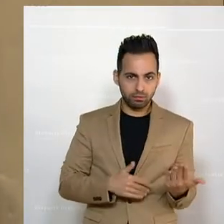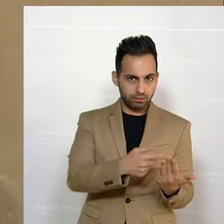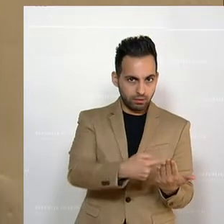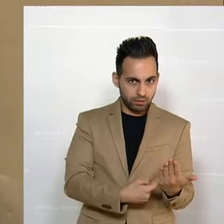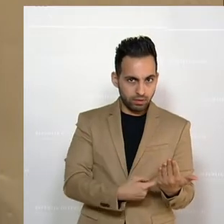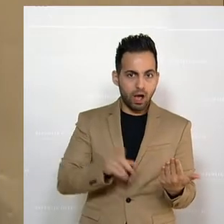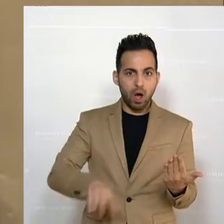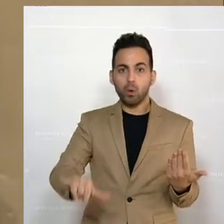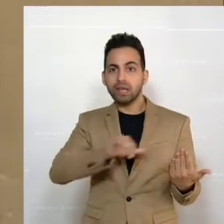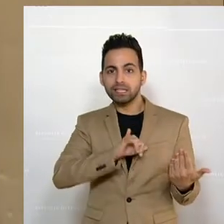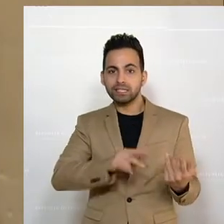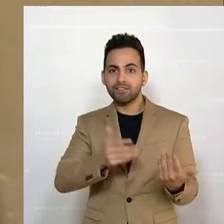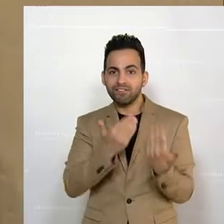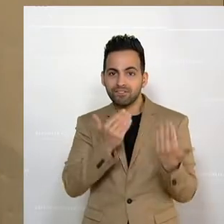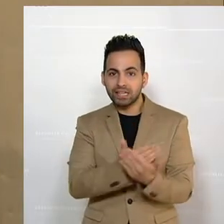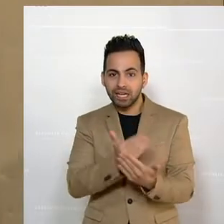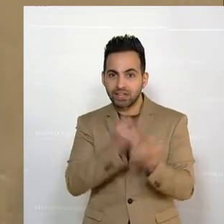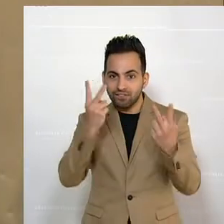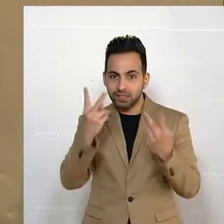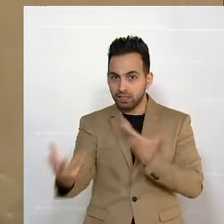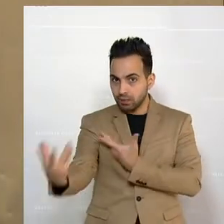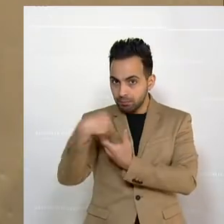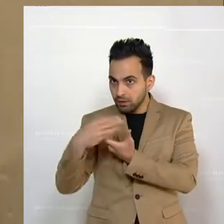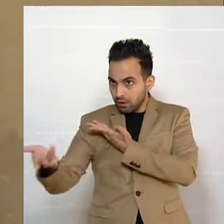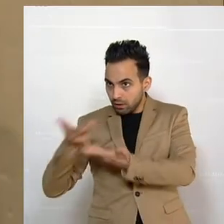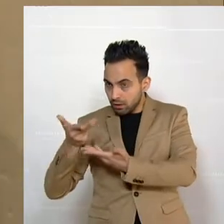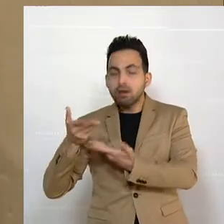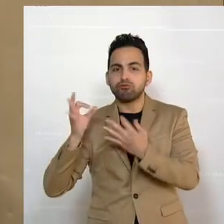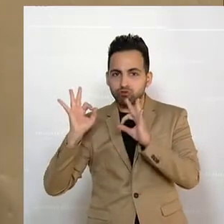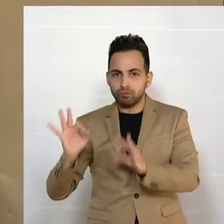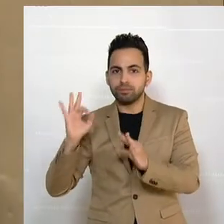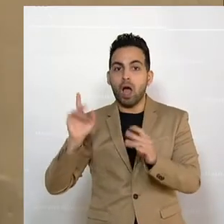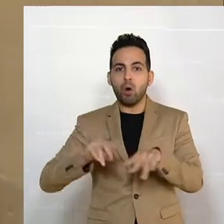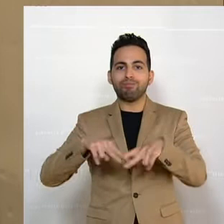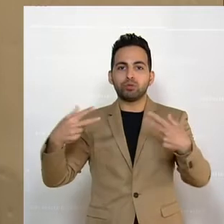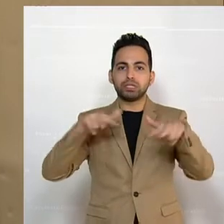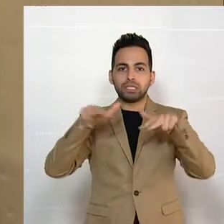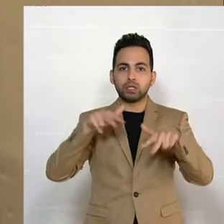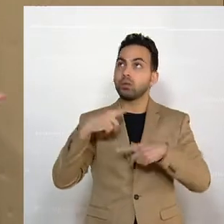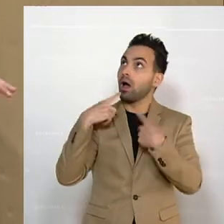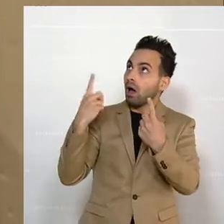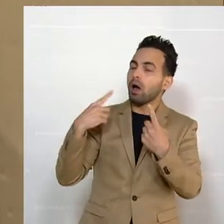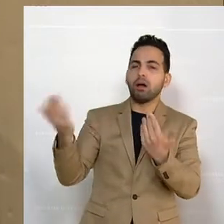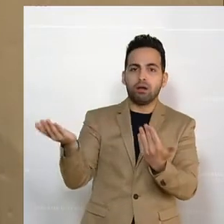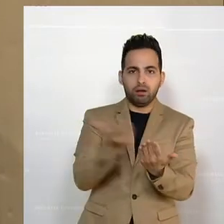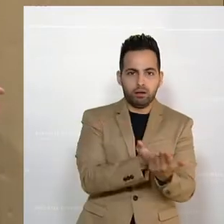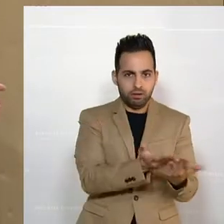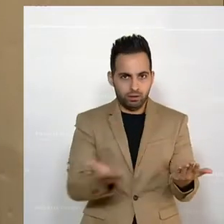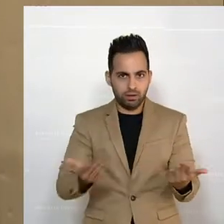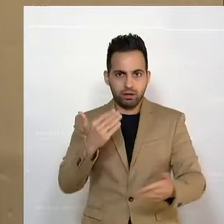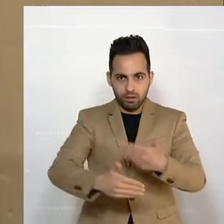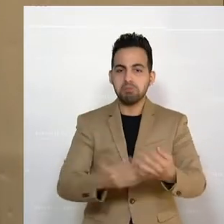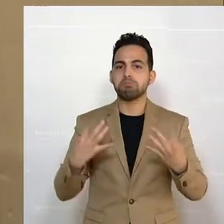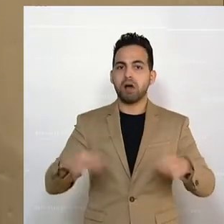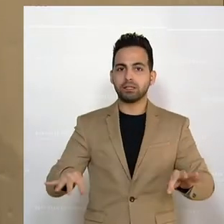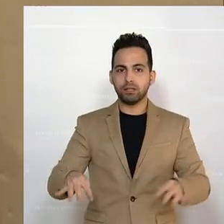von Stakeholdern und gemeinsam als Bundesregierung. Und die Aufbruchsstimmung ist,